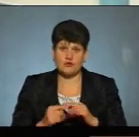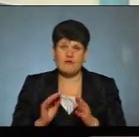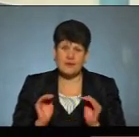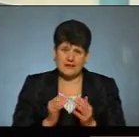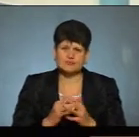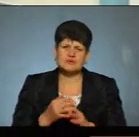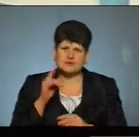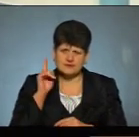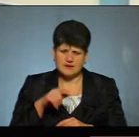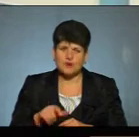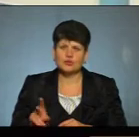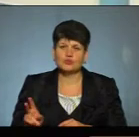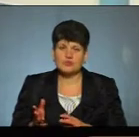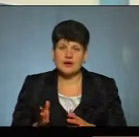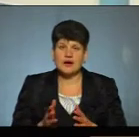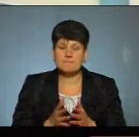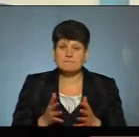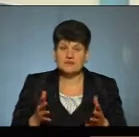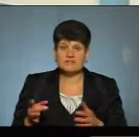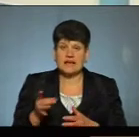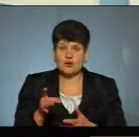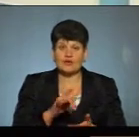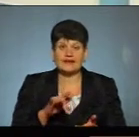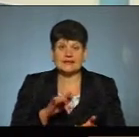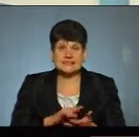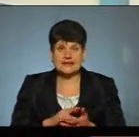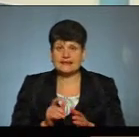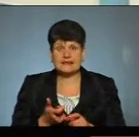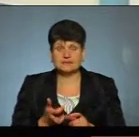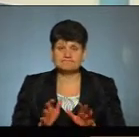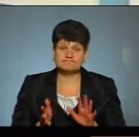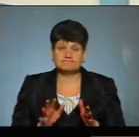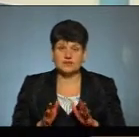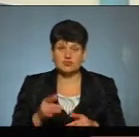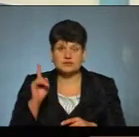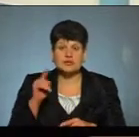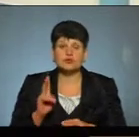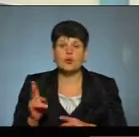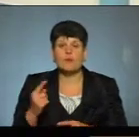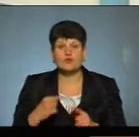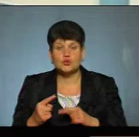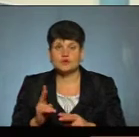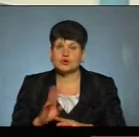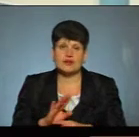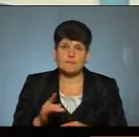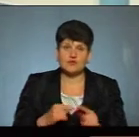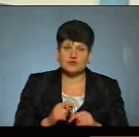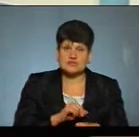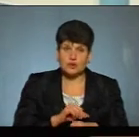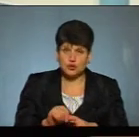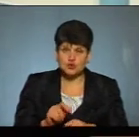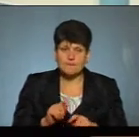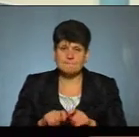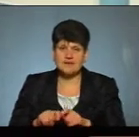люди знають одне одного, наприклад, більше в районних центрах, хто не дуже орієнтується, хто повернувся, хто не повернувся за кордон, для того, щоб